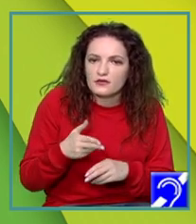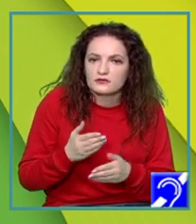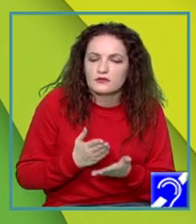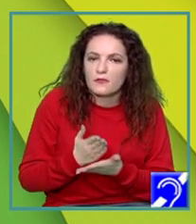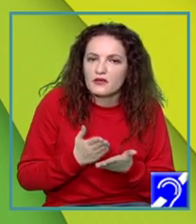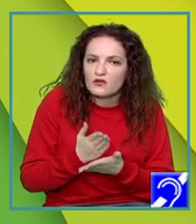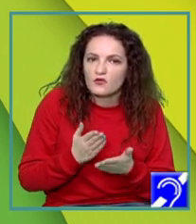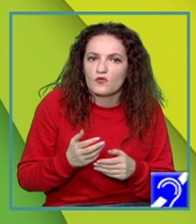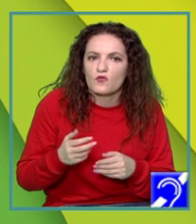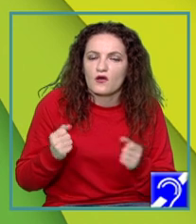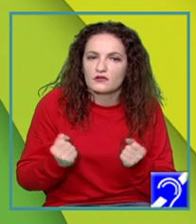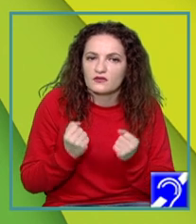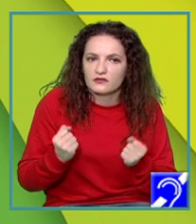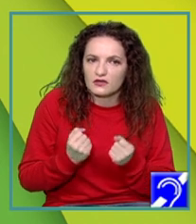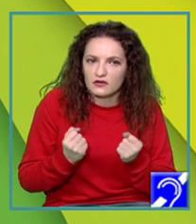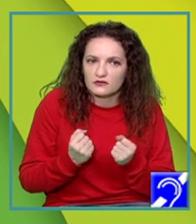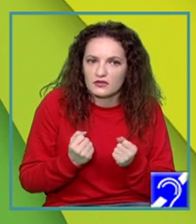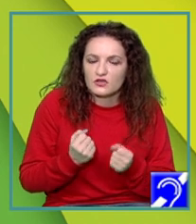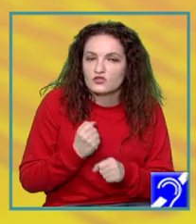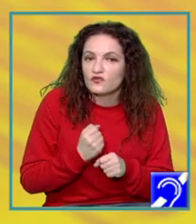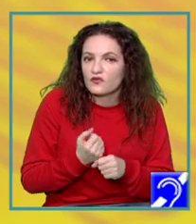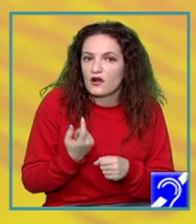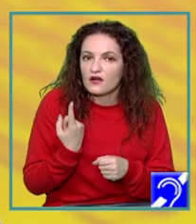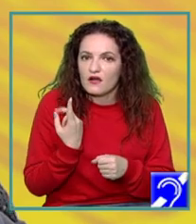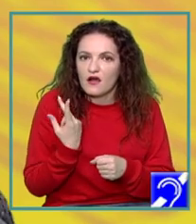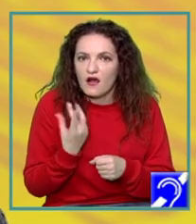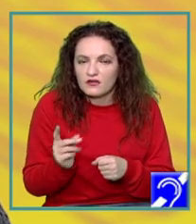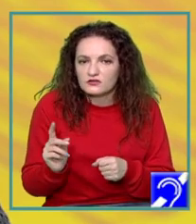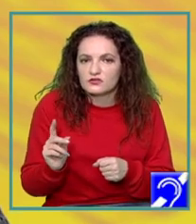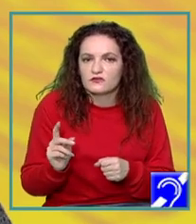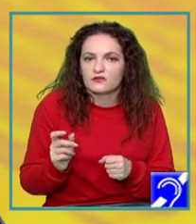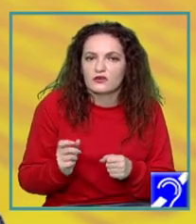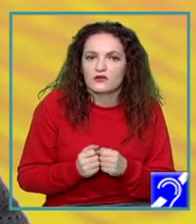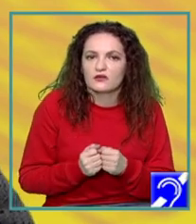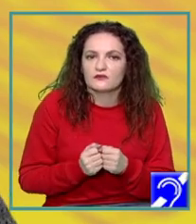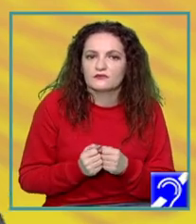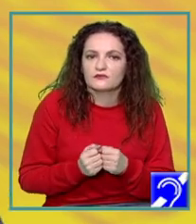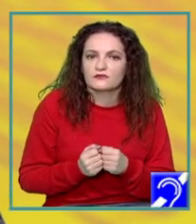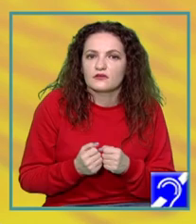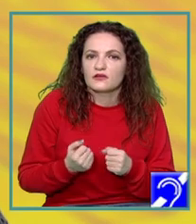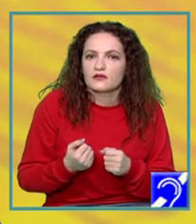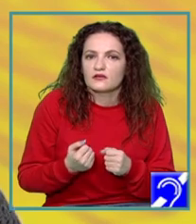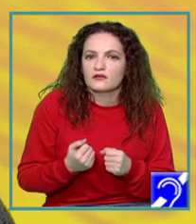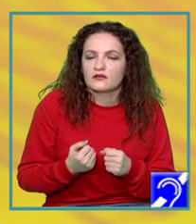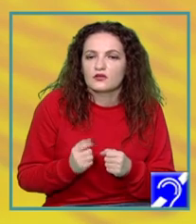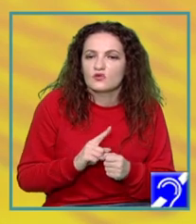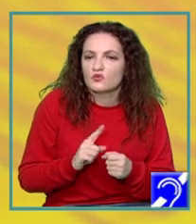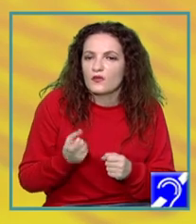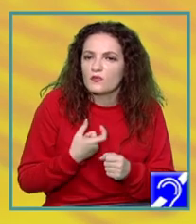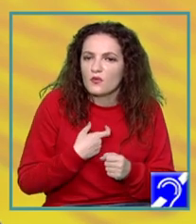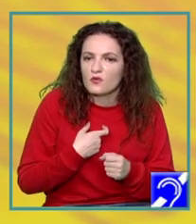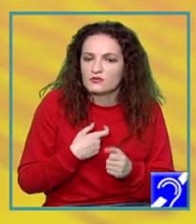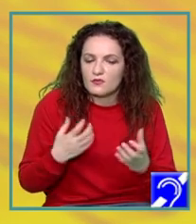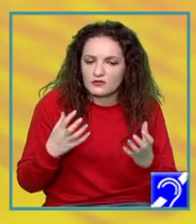întrerup și mă duc în cu tot o altă activitate, că atunci, în momentul în care revin la activitatea mea inițială, focusul nu va mai fi